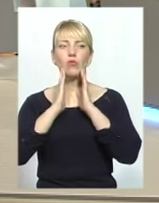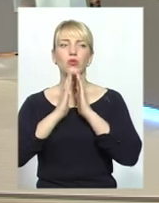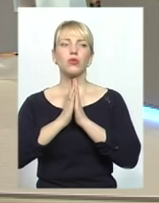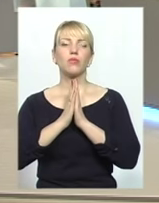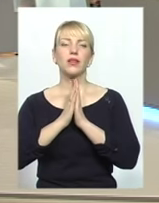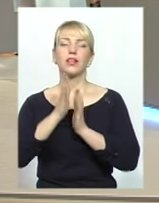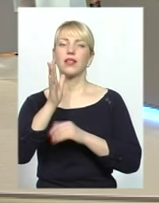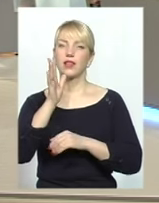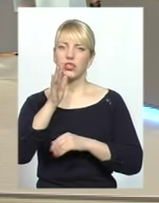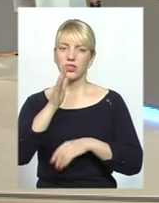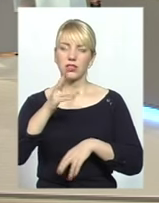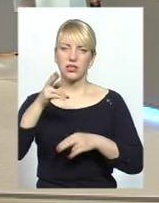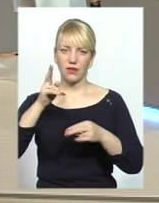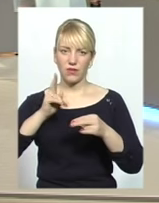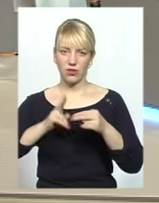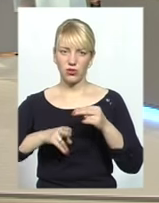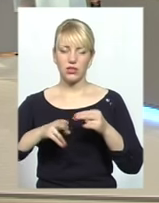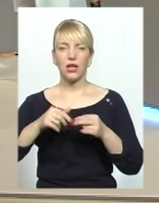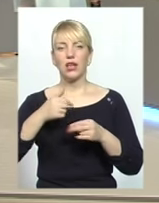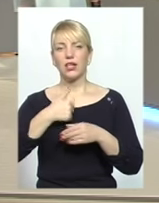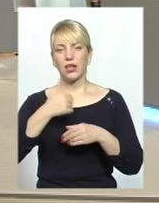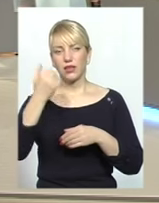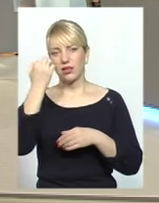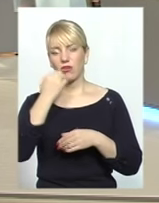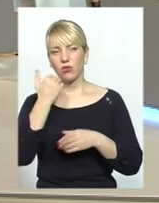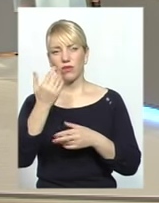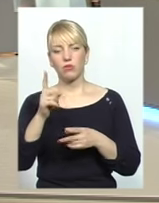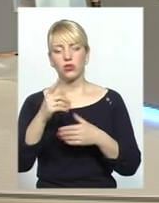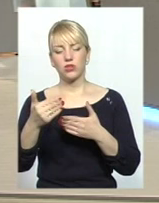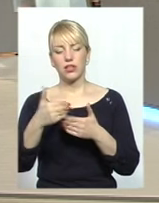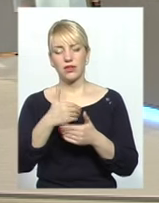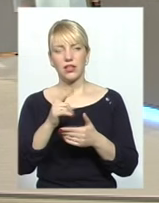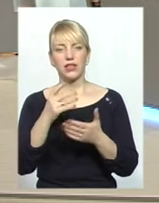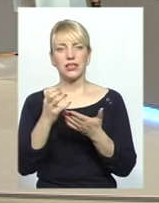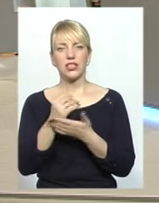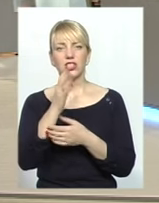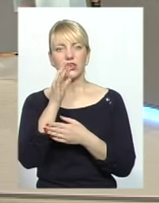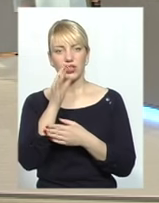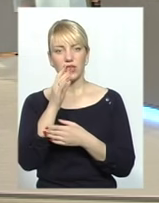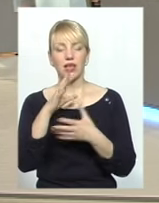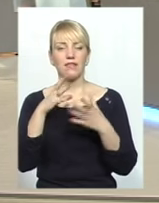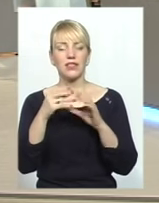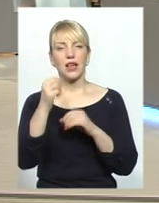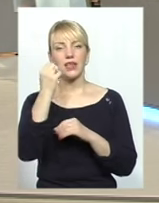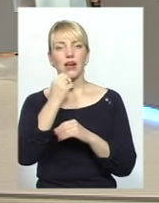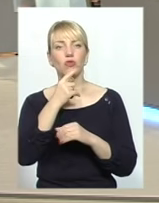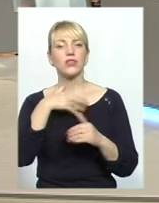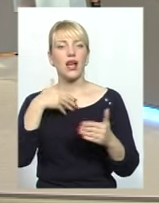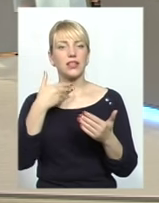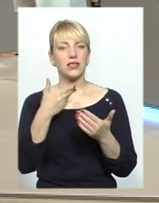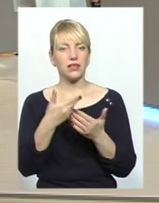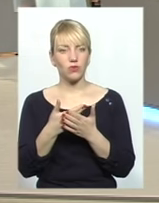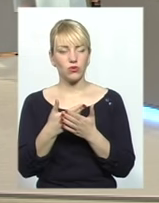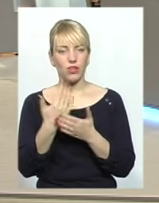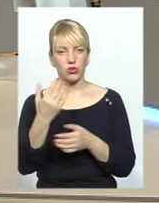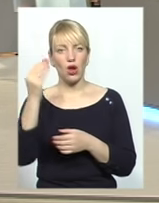Наш час в ефірі вже вичерпується. Я дуже вам дякую, що звітали, знайшли час і взагалі дякую за вашу активність, за активну громадську